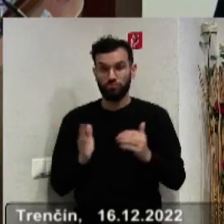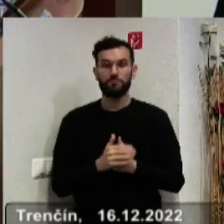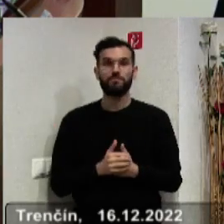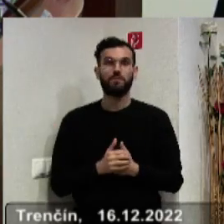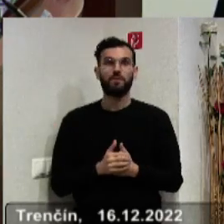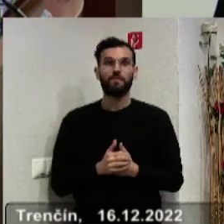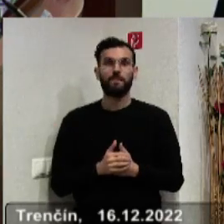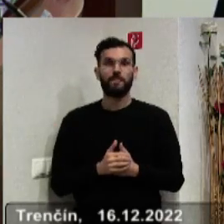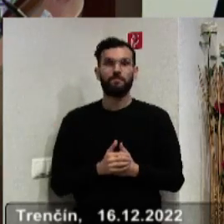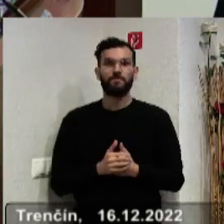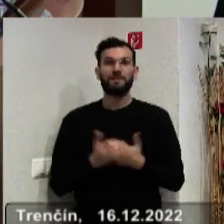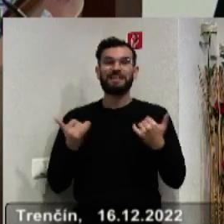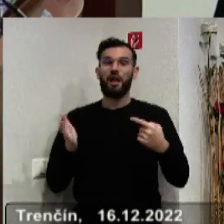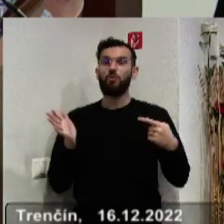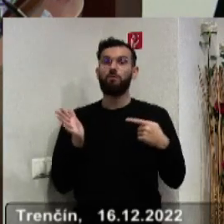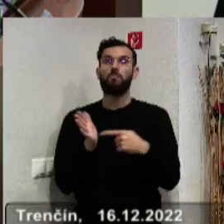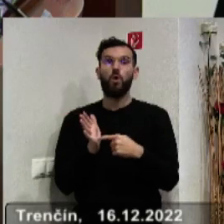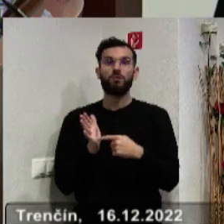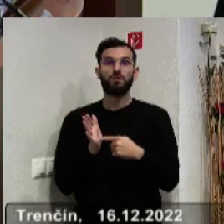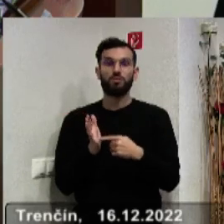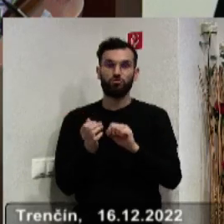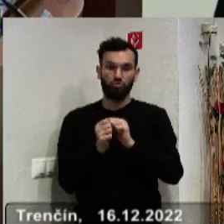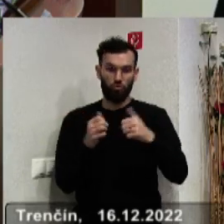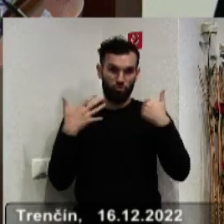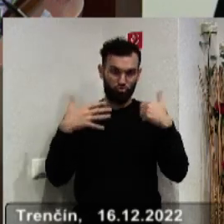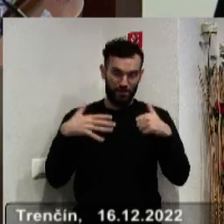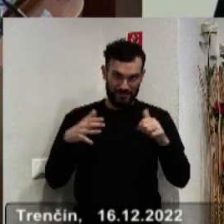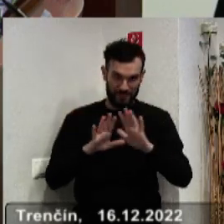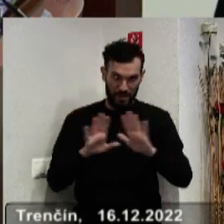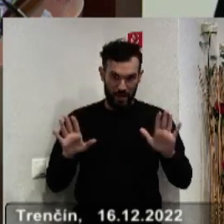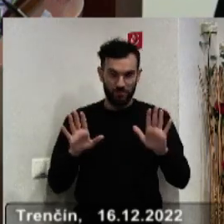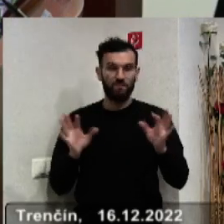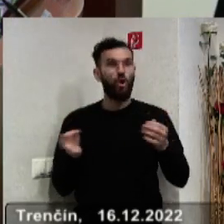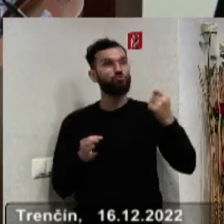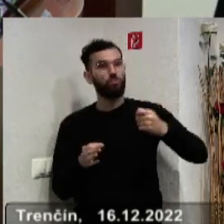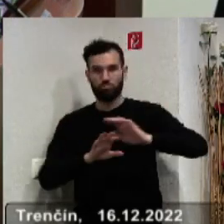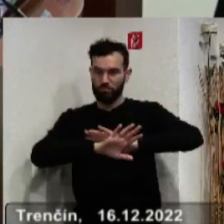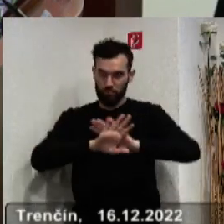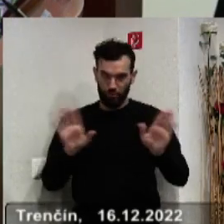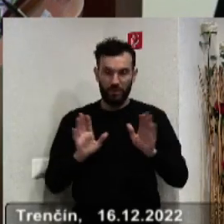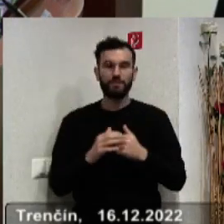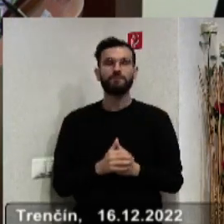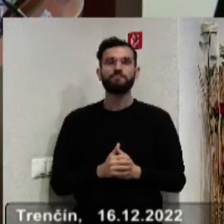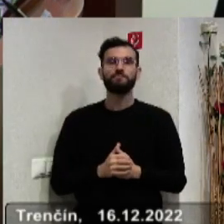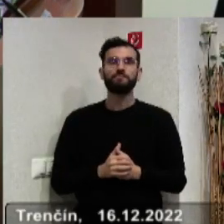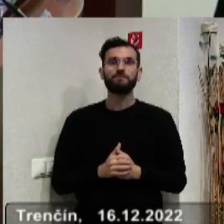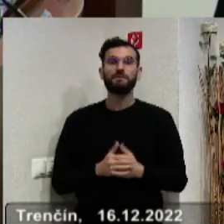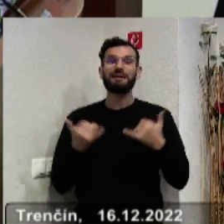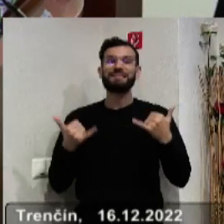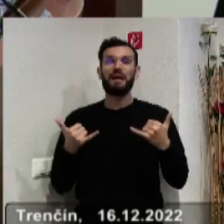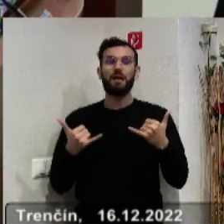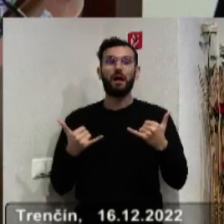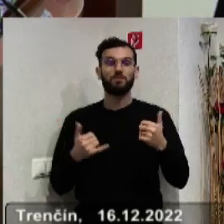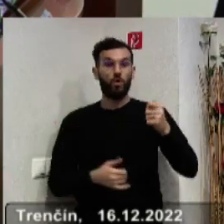tak končím bod 16. Interpelácie poslancov zastupiteľstva Trenčanského samosprávneho kraja a